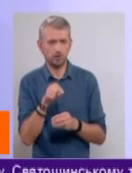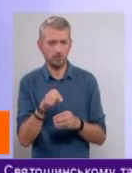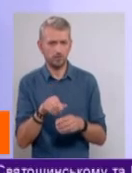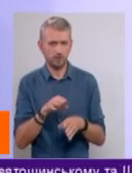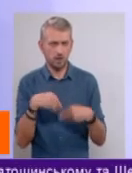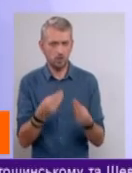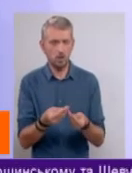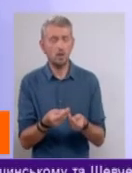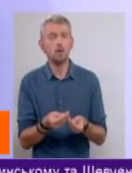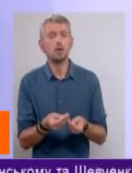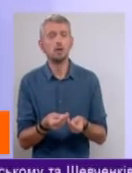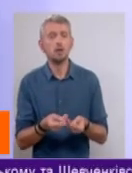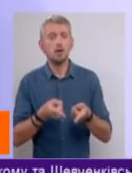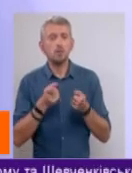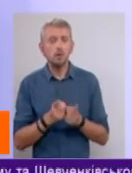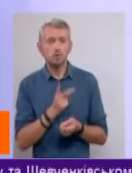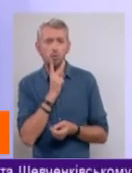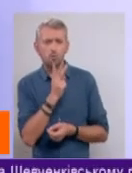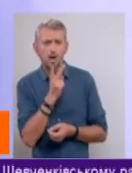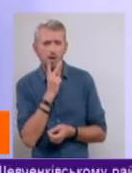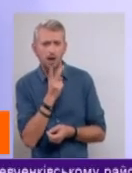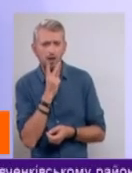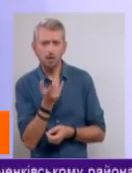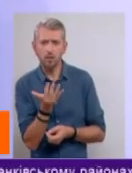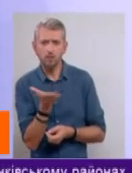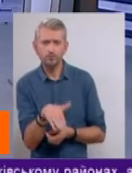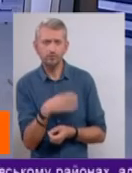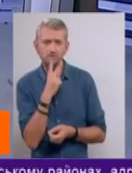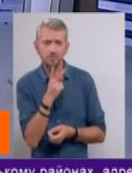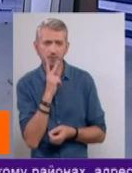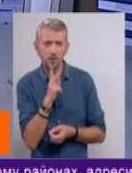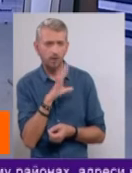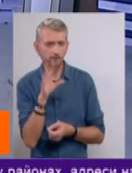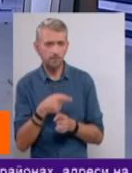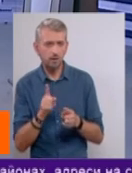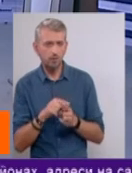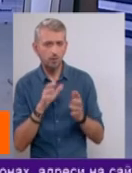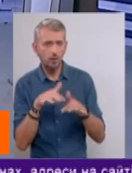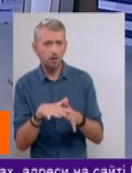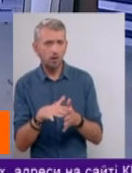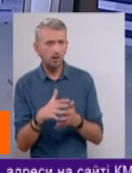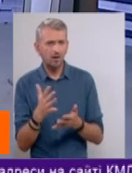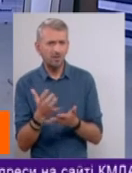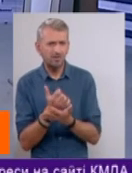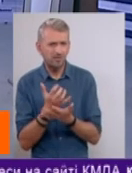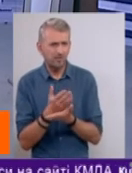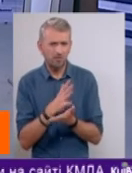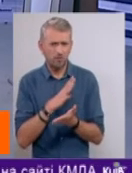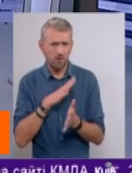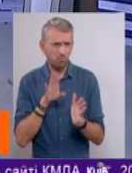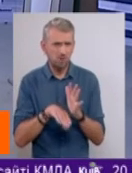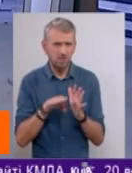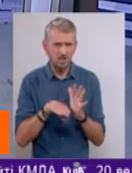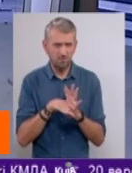дійсно, перегляди, весь цей вау-ефект, він набирається на достатньо примітивному контенті. І я